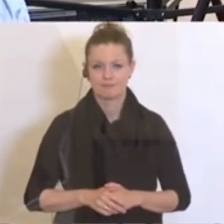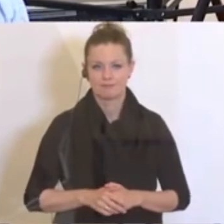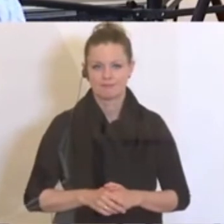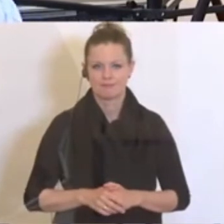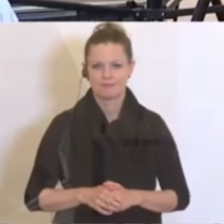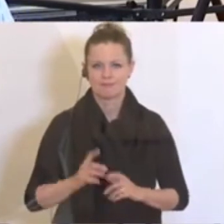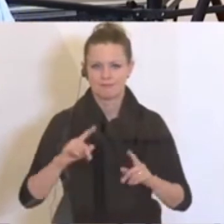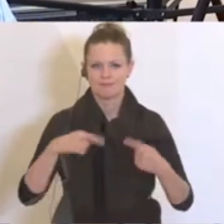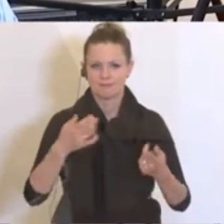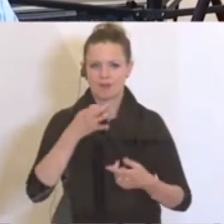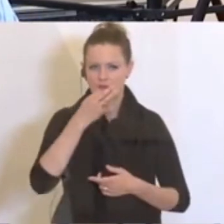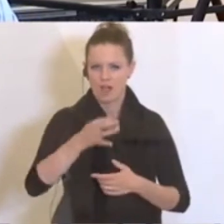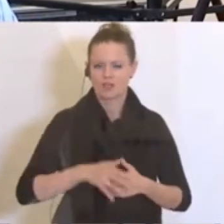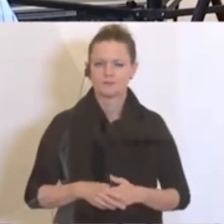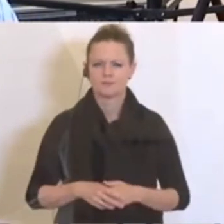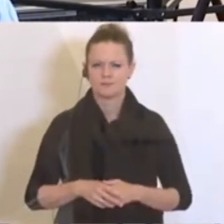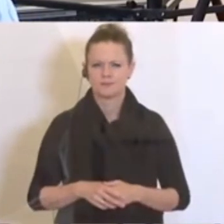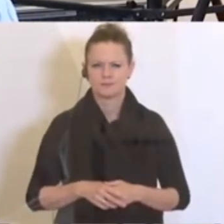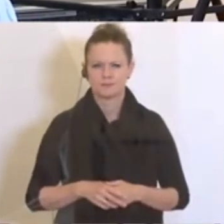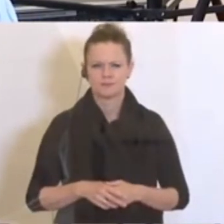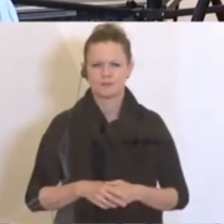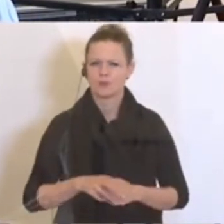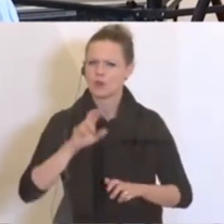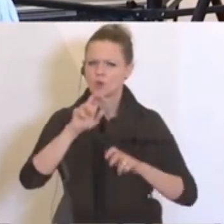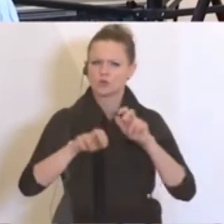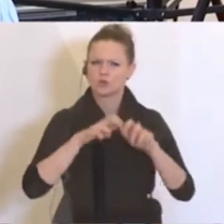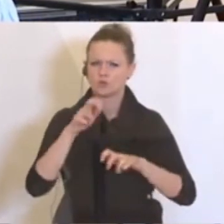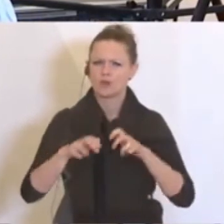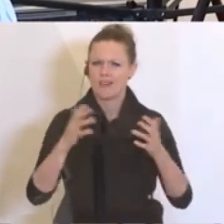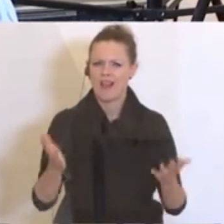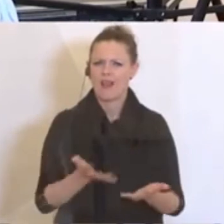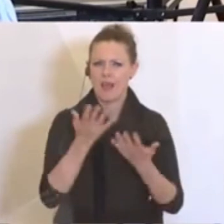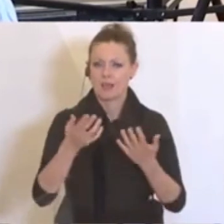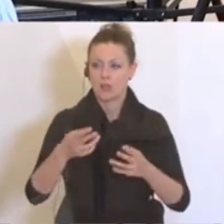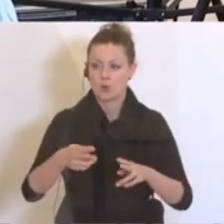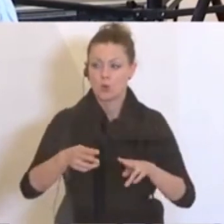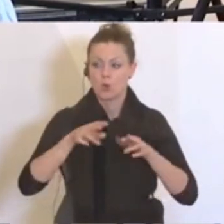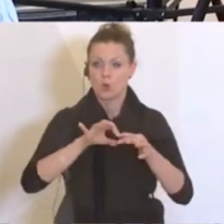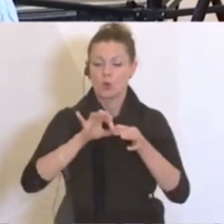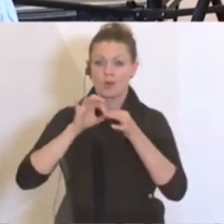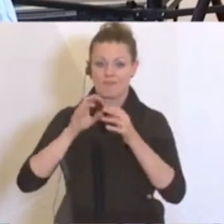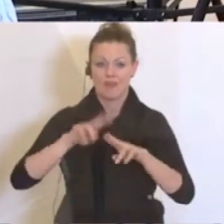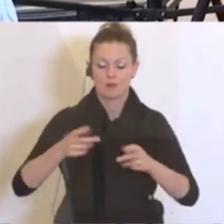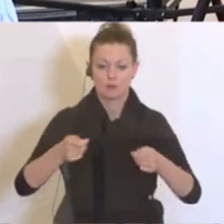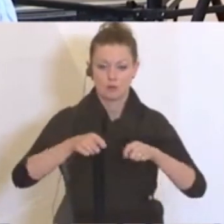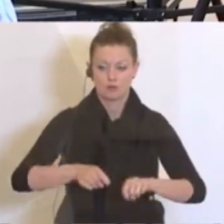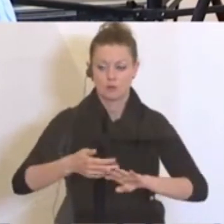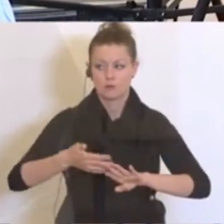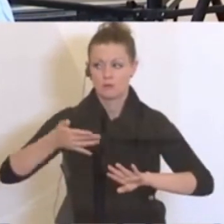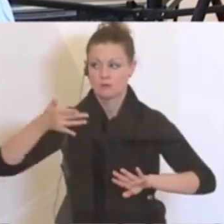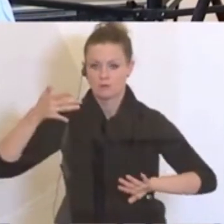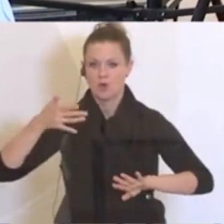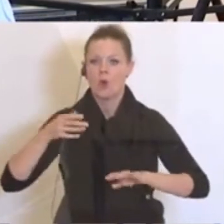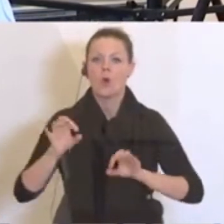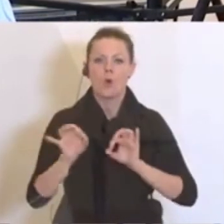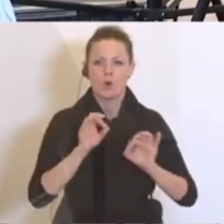Meine nächste Frage ist, werden diese Steuererleichterungen rückwirkend gelten, wenn sie dann beschlossen sind, oder müssen die Wirte jetzt